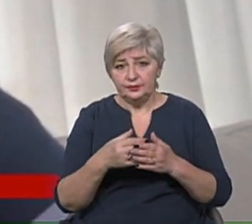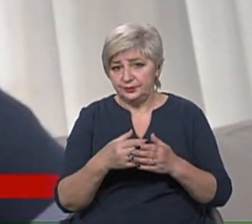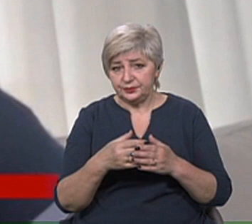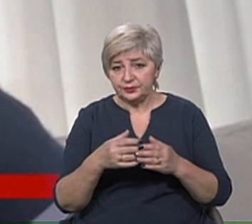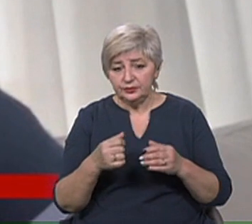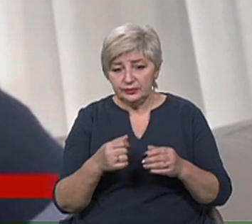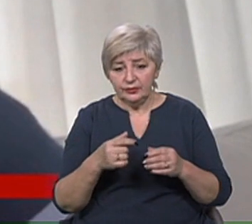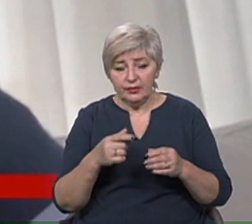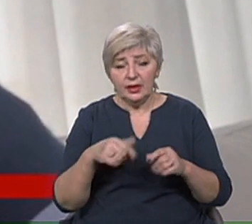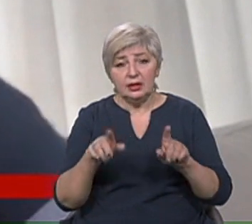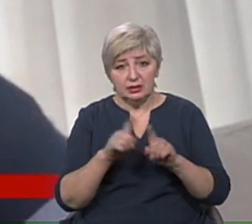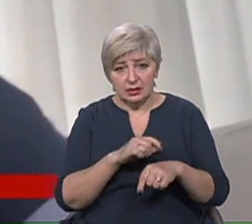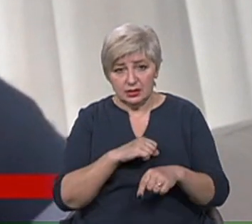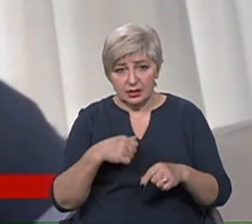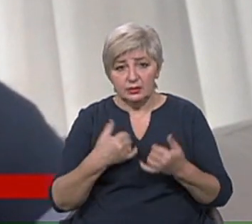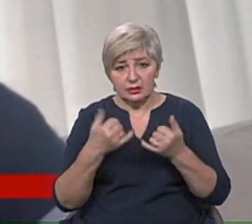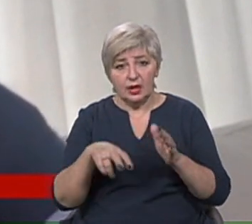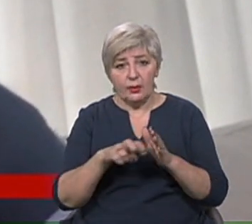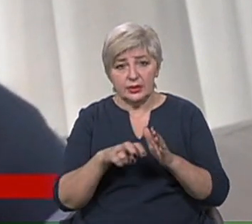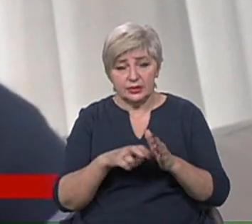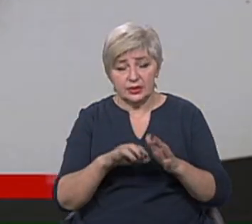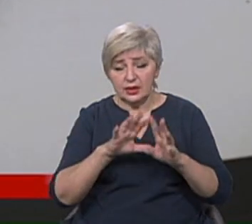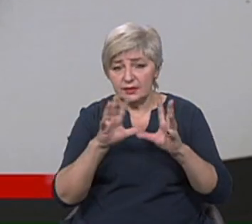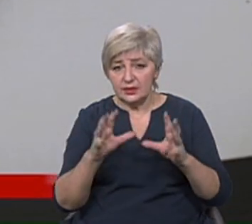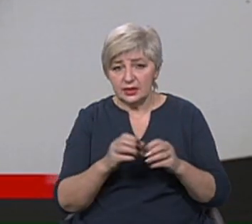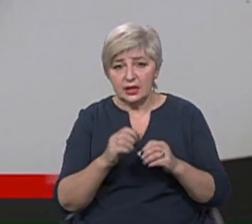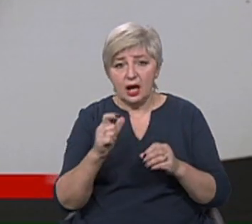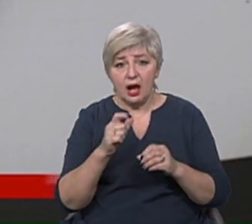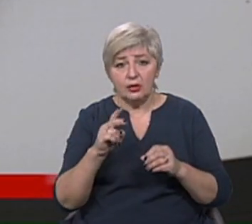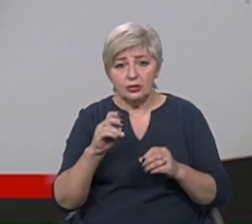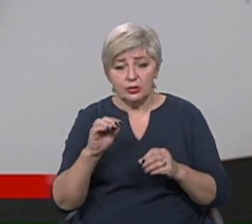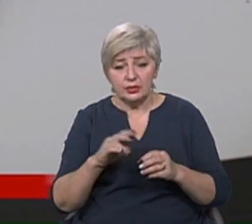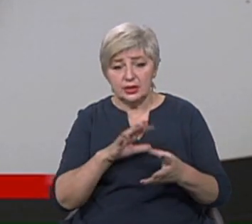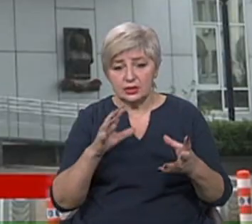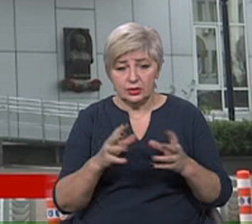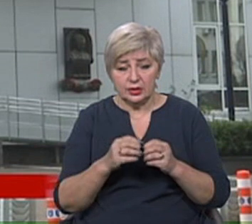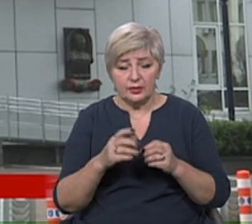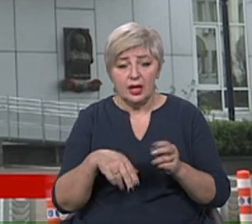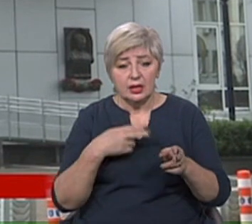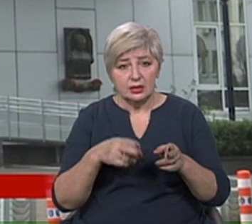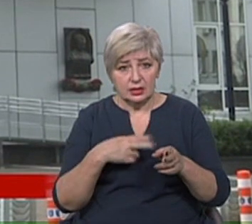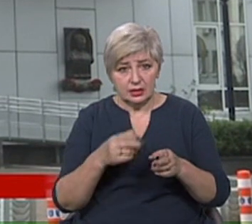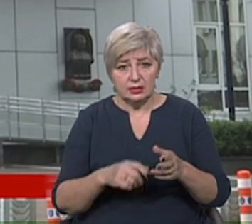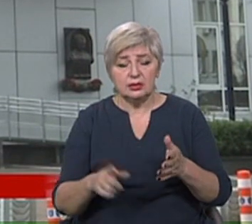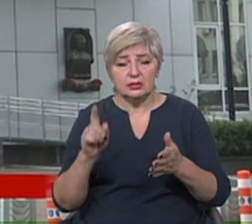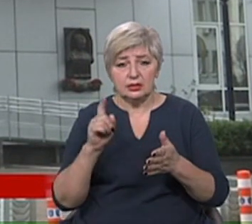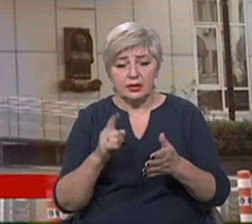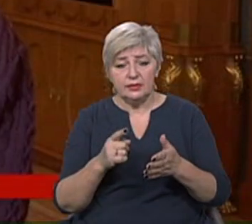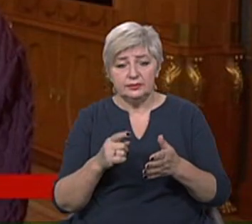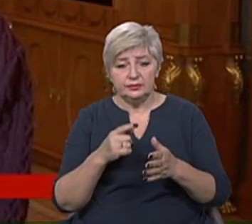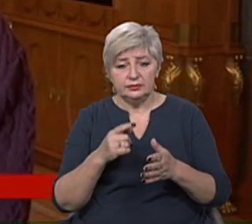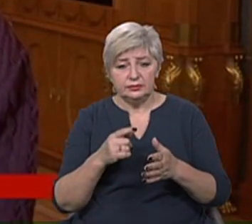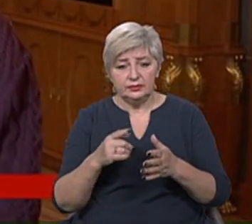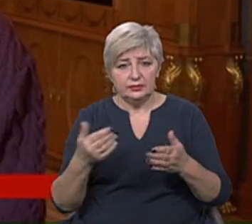вантажів, а так само для пасажирів і для всієї економіки, зокрема. Залізницю на нові рейки взялася переставити нова команда.